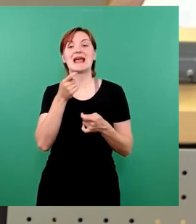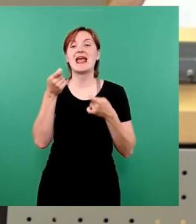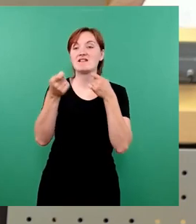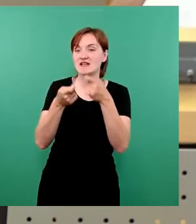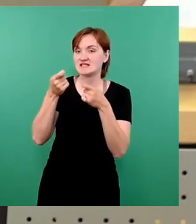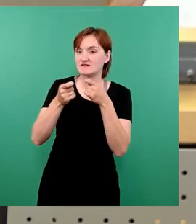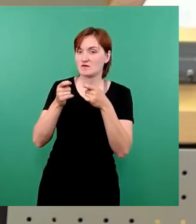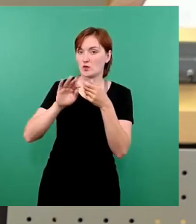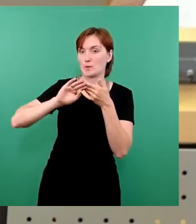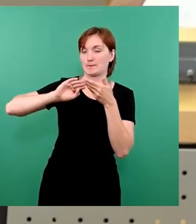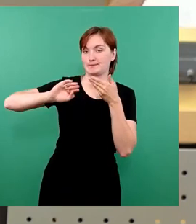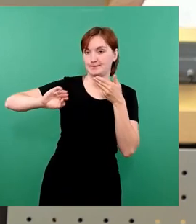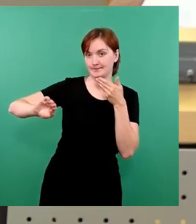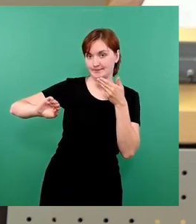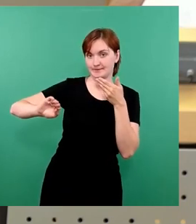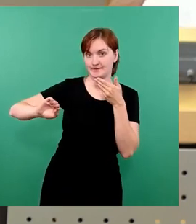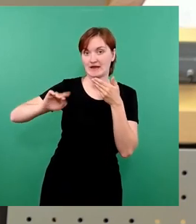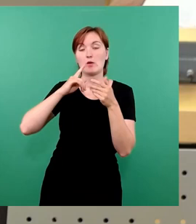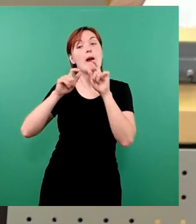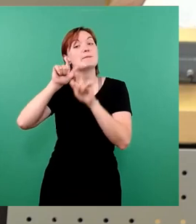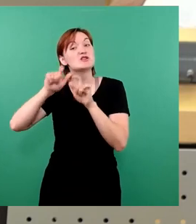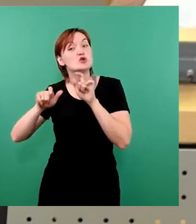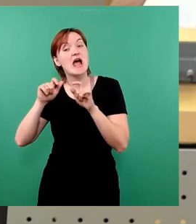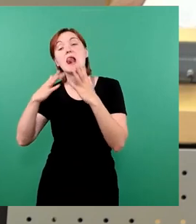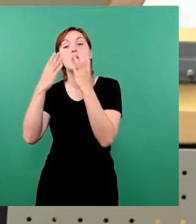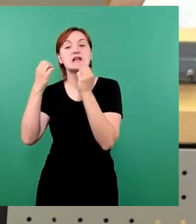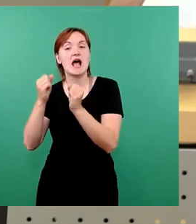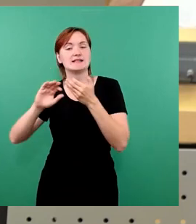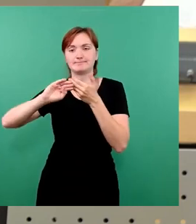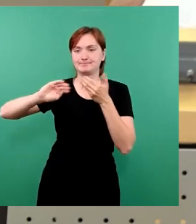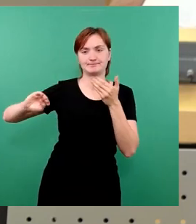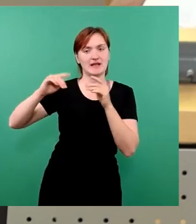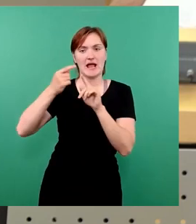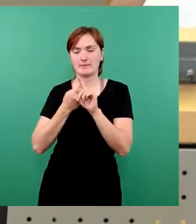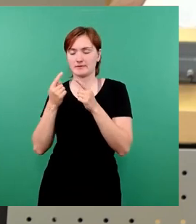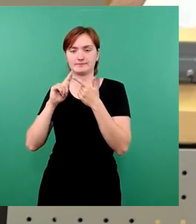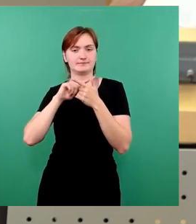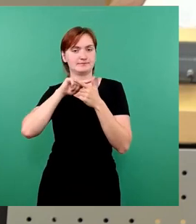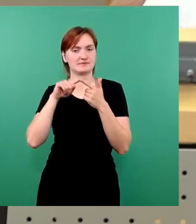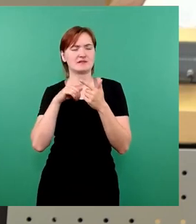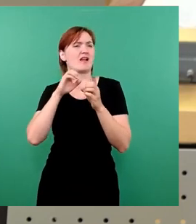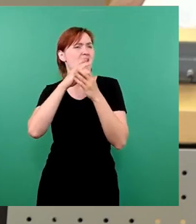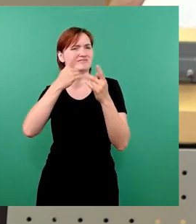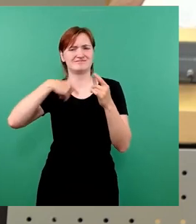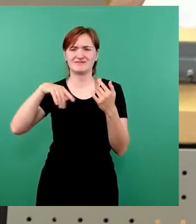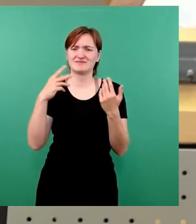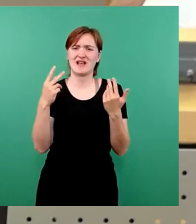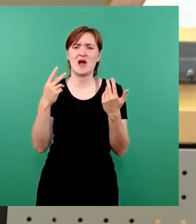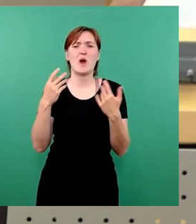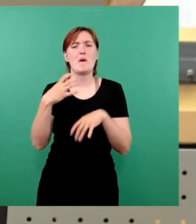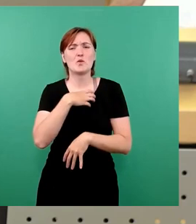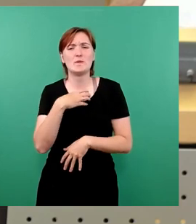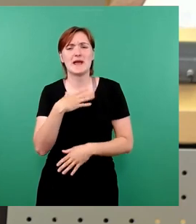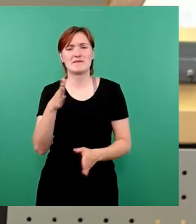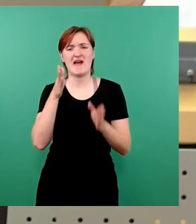Wir lassen bewusst das Thema Personalhaushalt außen vor. Wir haben schon ohnehin Schwierigkeiten, gute Fachkräfte in diese